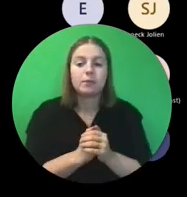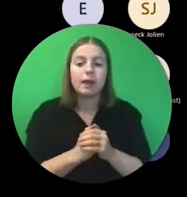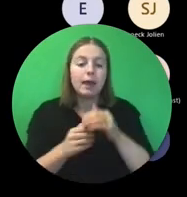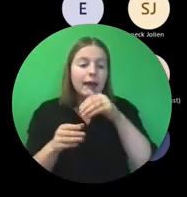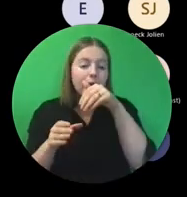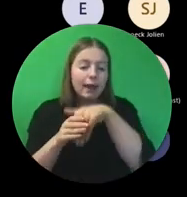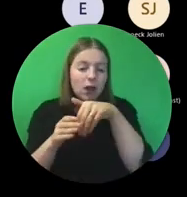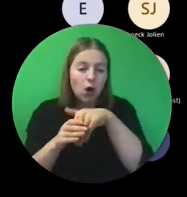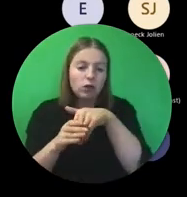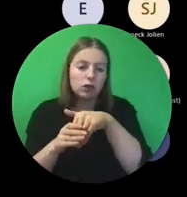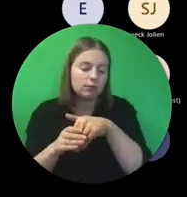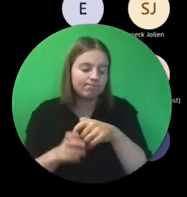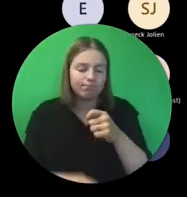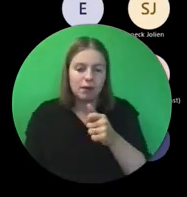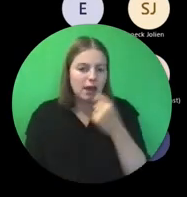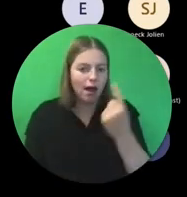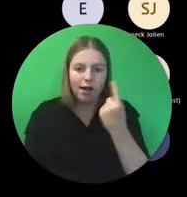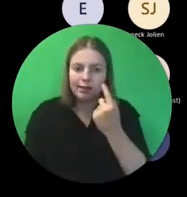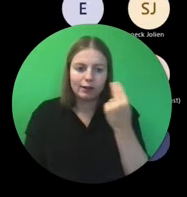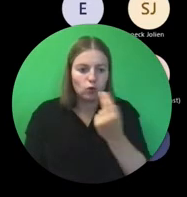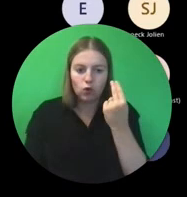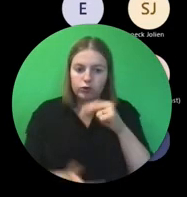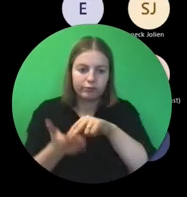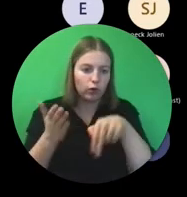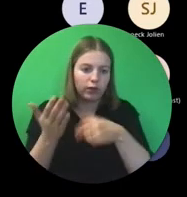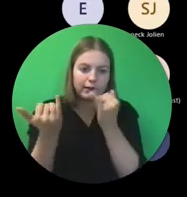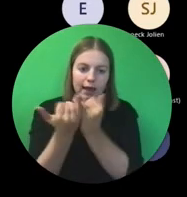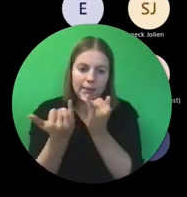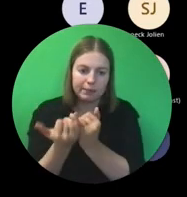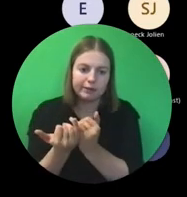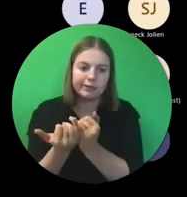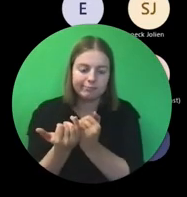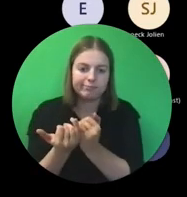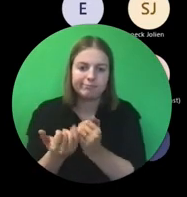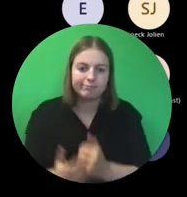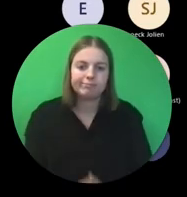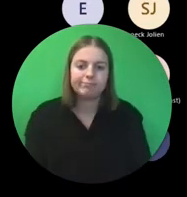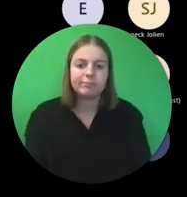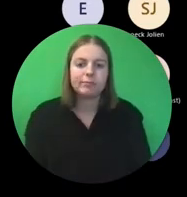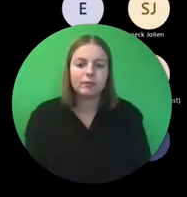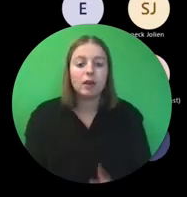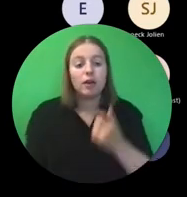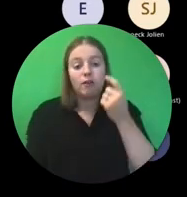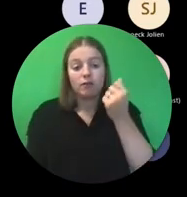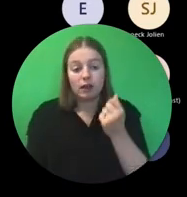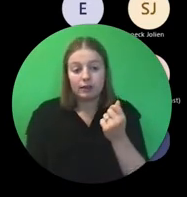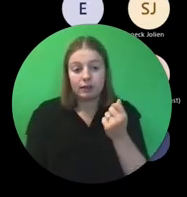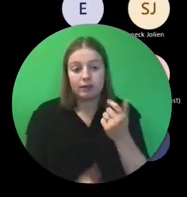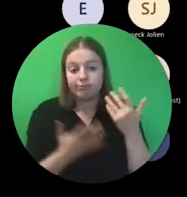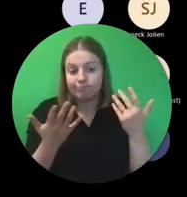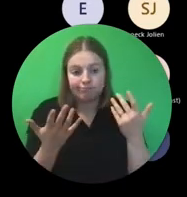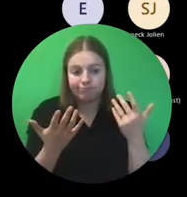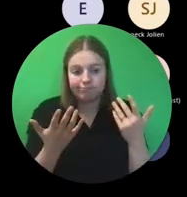ja, dan is er bijna altijd een contractwijziging nodig. Dat is het grote verschil. En financieel, grappig genoeg, dat is eigenlijk niet van toepassing.